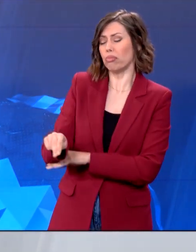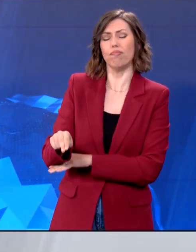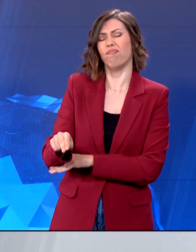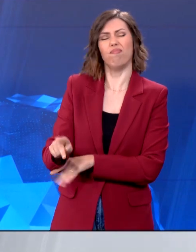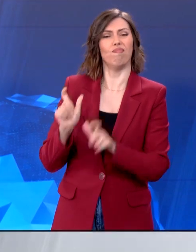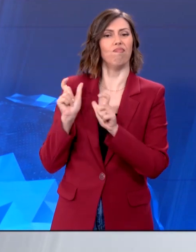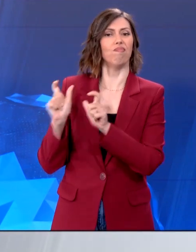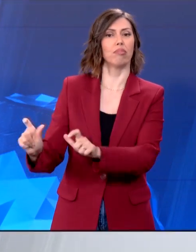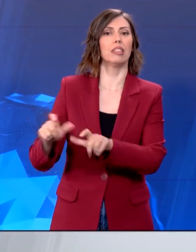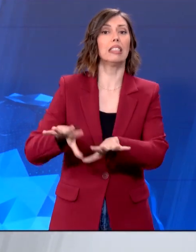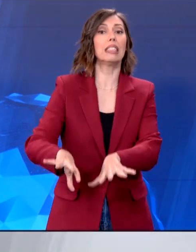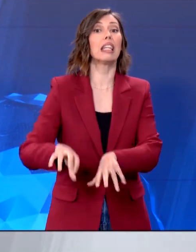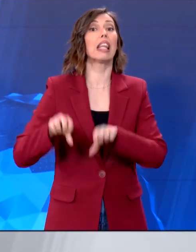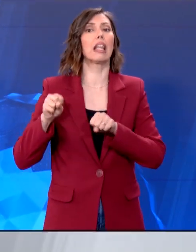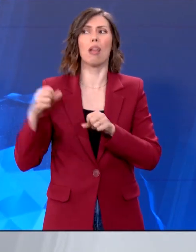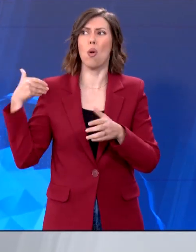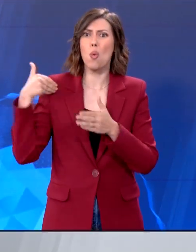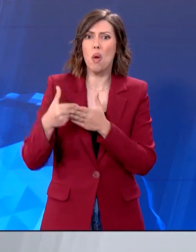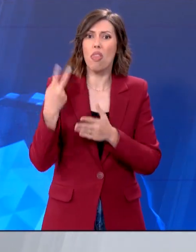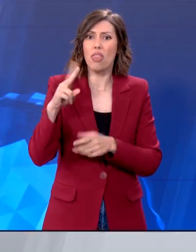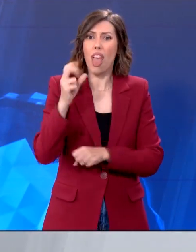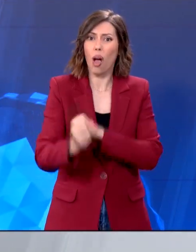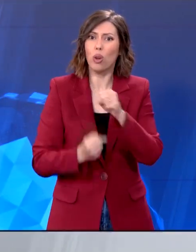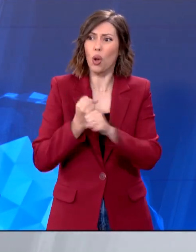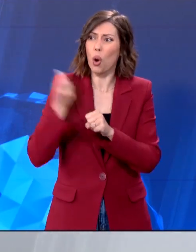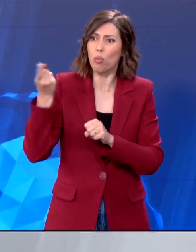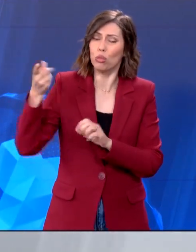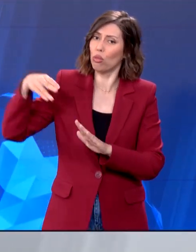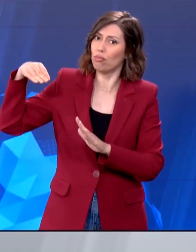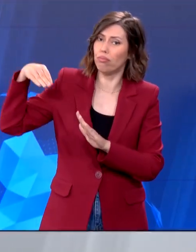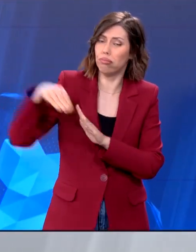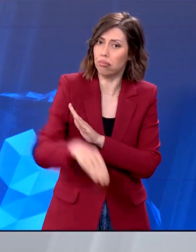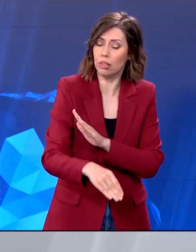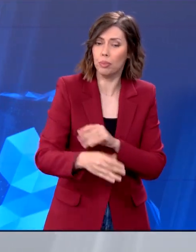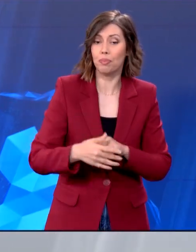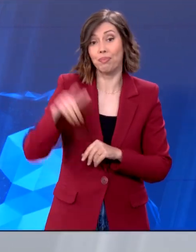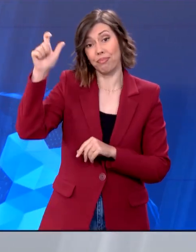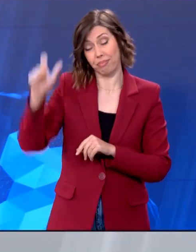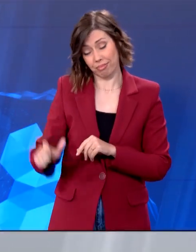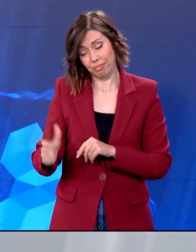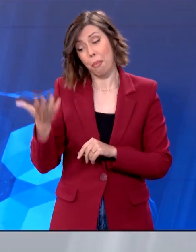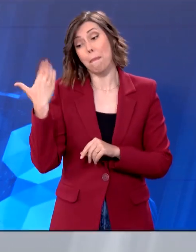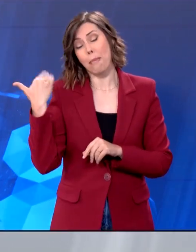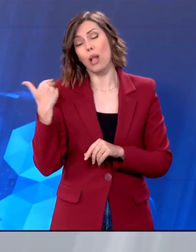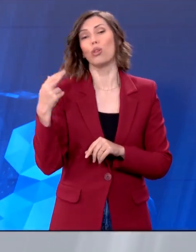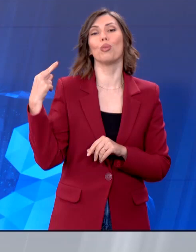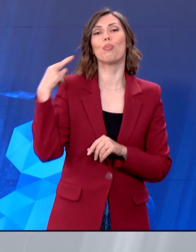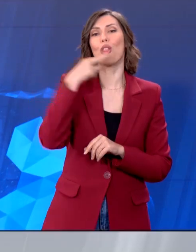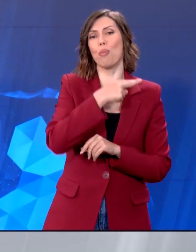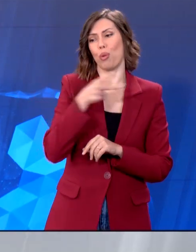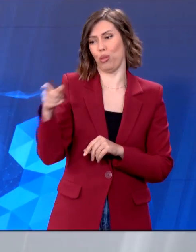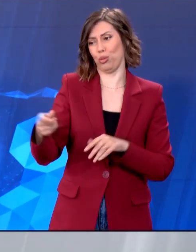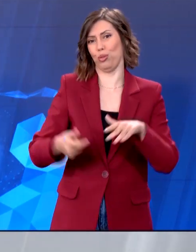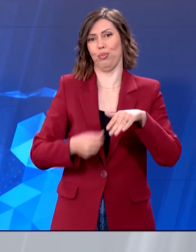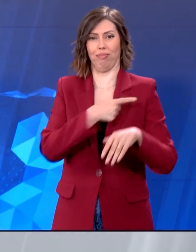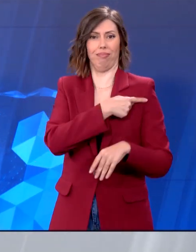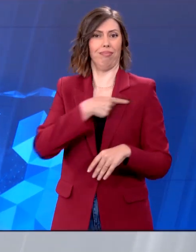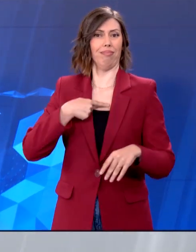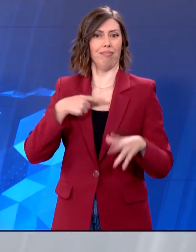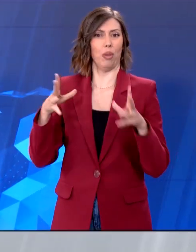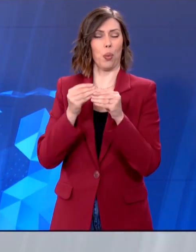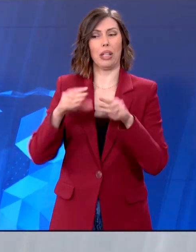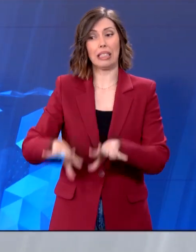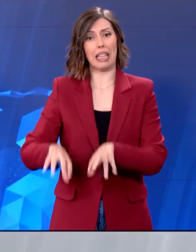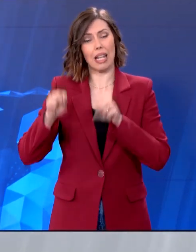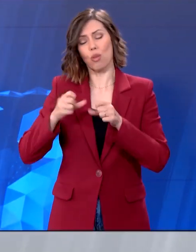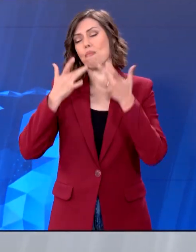υπέστησαν τη βαρύτερη ήττα τους στα τελευταία 200 χρόνια. Ο Ρησησούνακ παρετήθηκε αναλαμβάνοντας την ευθύνη της συντριβής και ζητώντας συγνώμη